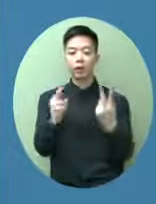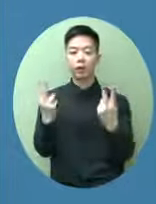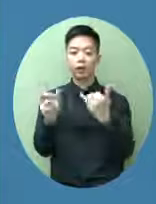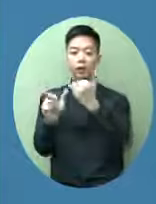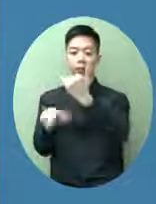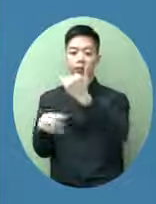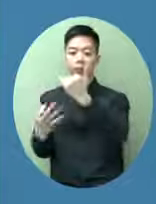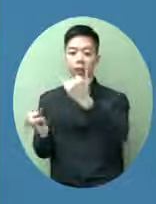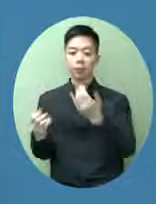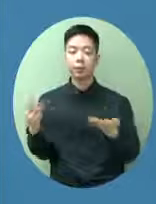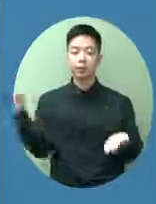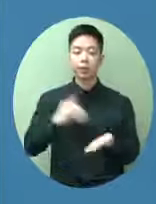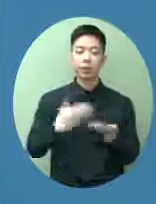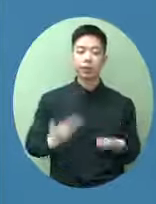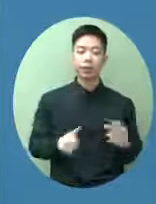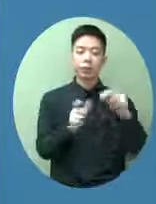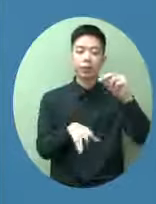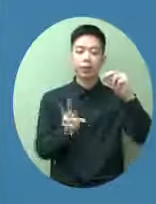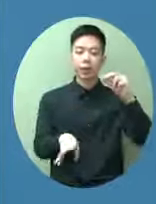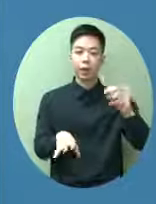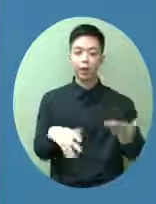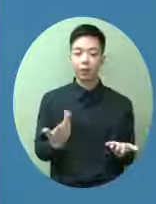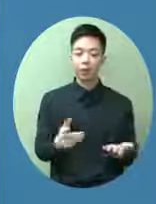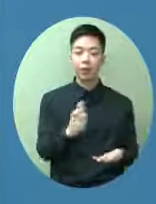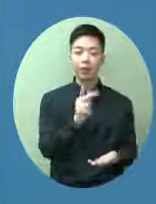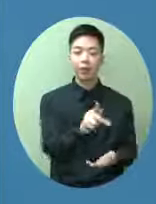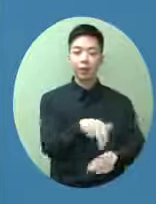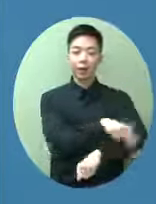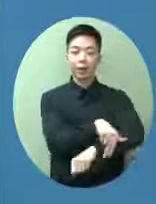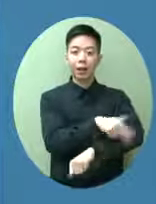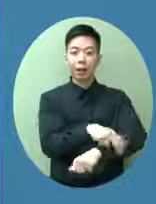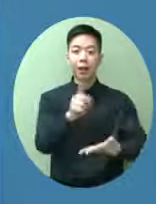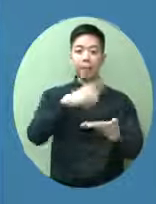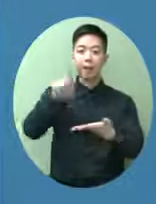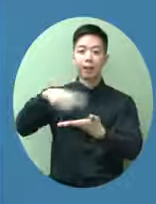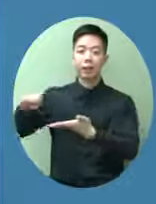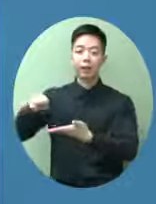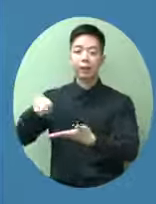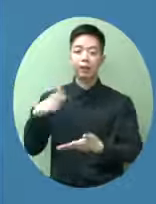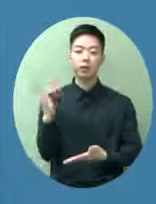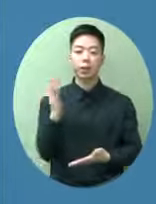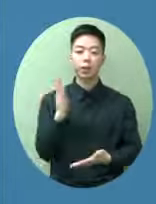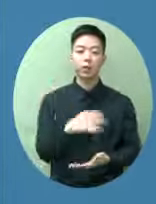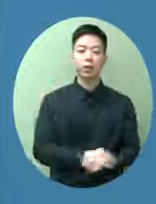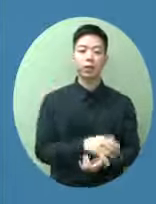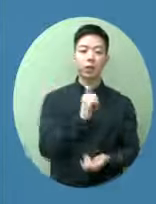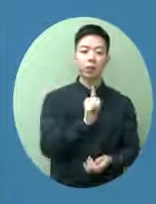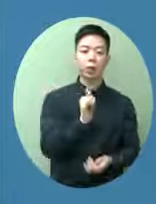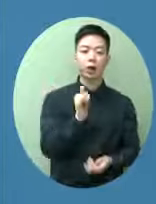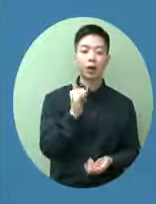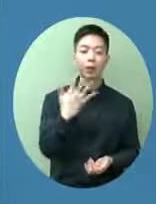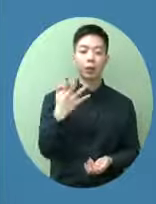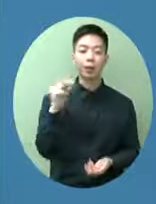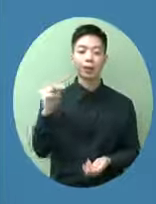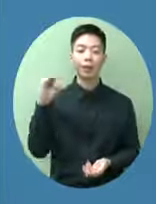這個百份百的擔保貸款計劃下面批出的申請貸款已經是接近六百五十七億